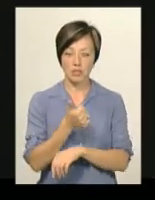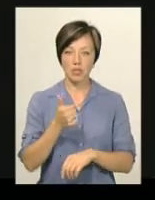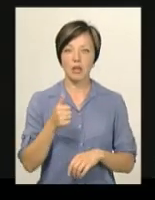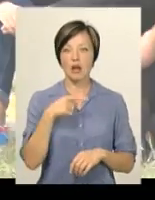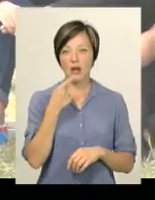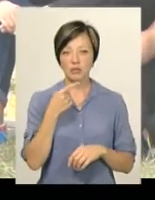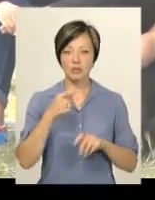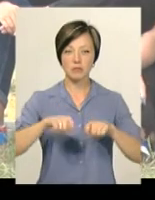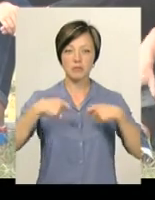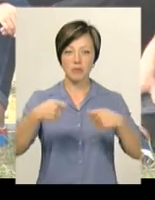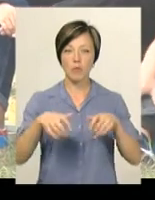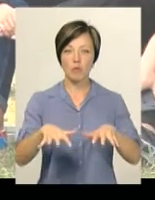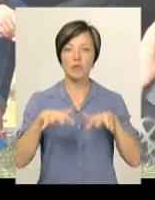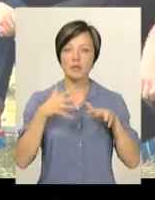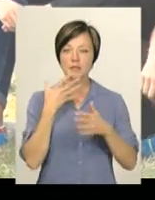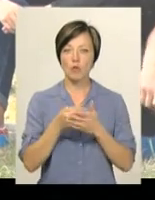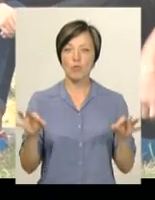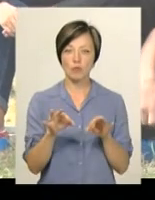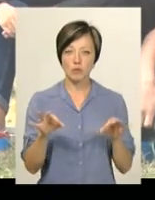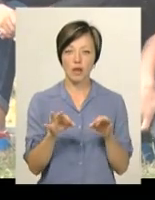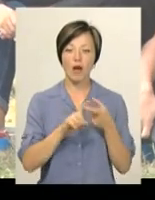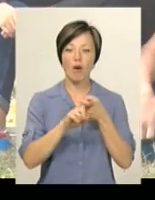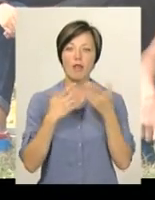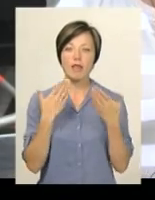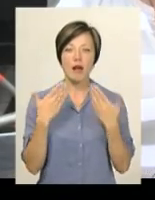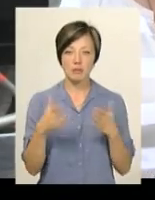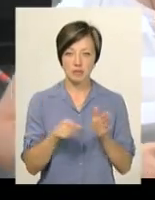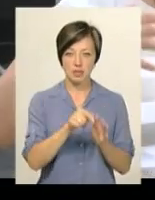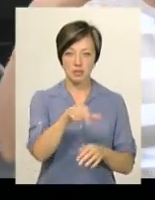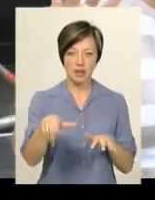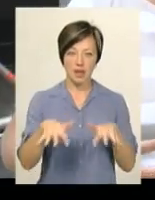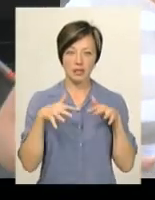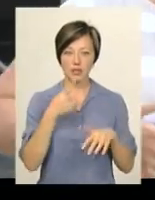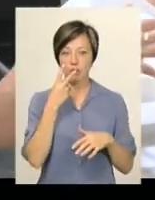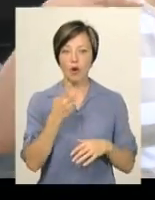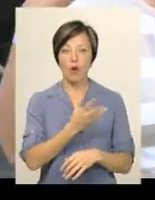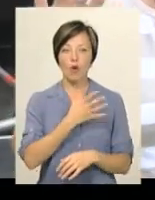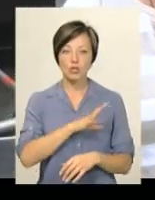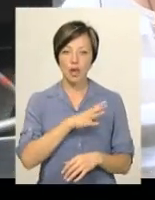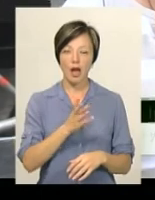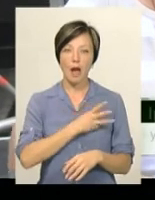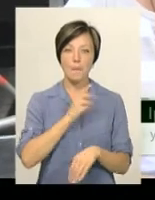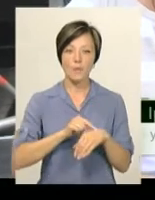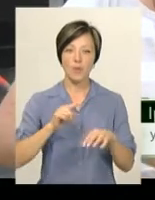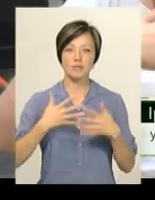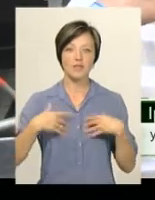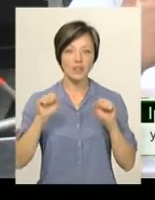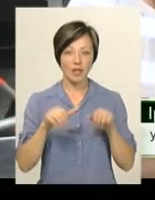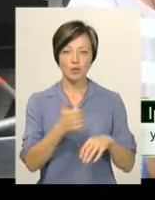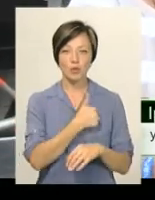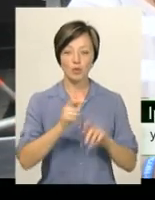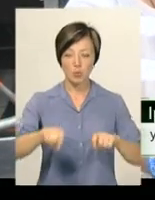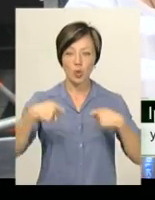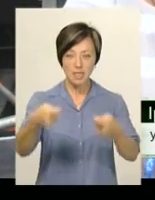Ірина хоче донести до публіки свою музику і встановити контакт з заслідачами. Очікуємо емоцій, віддачі, хочемо